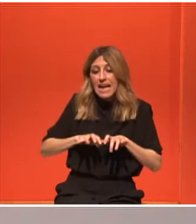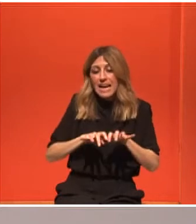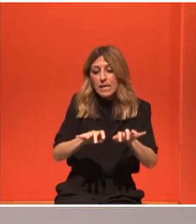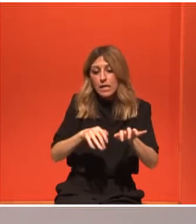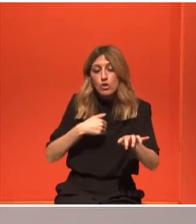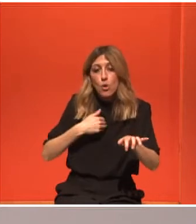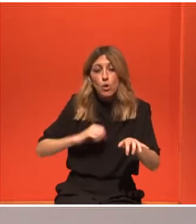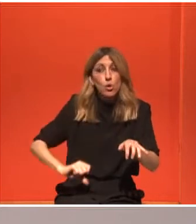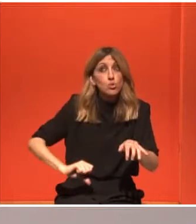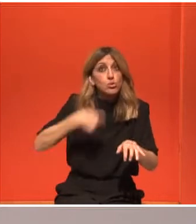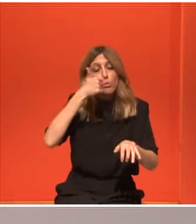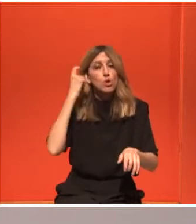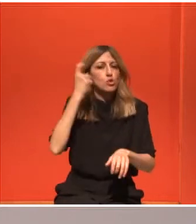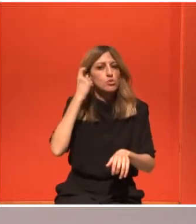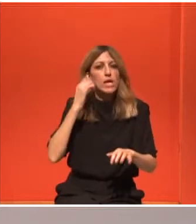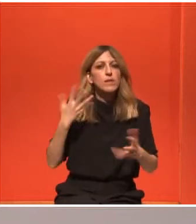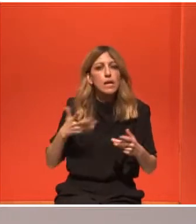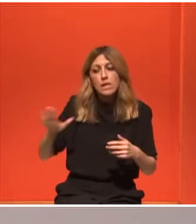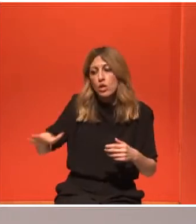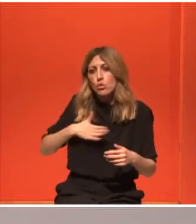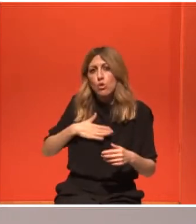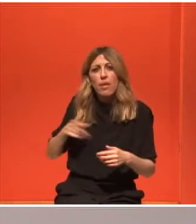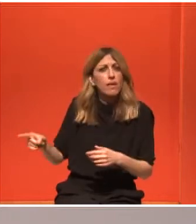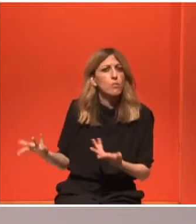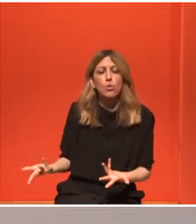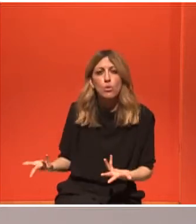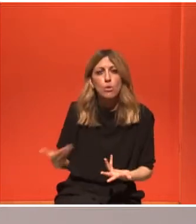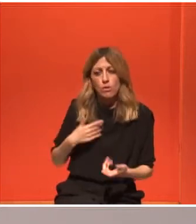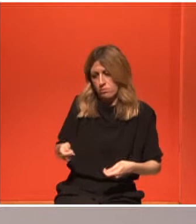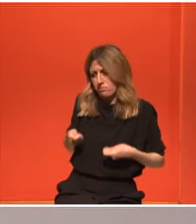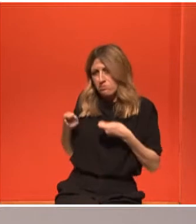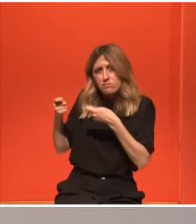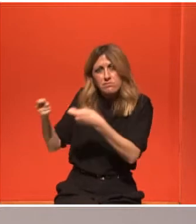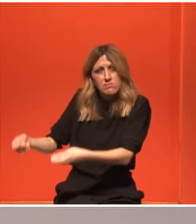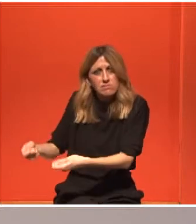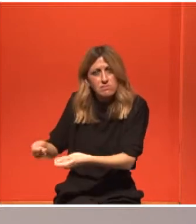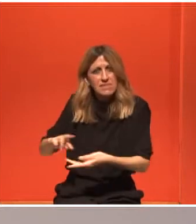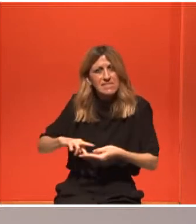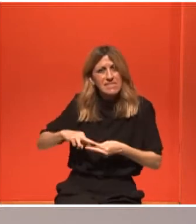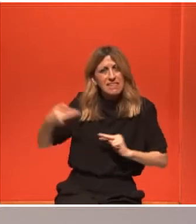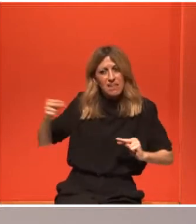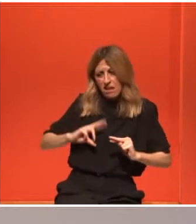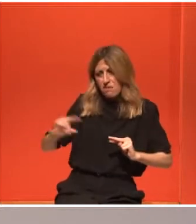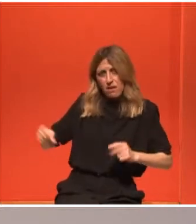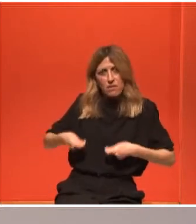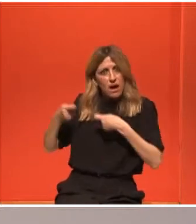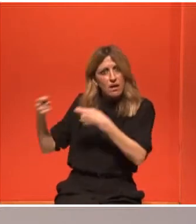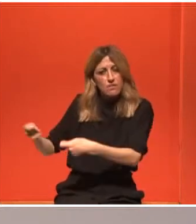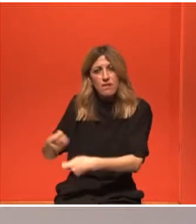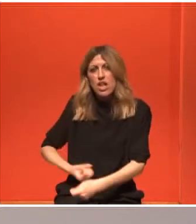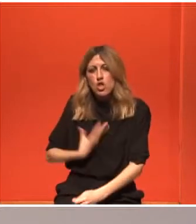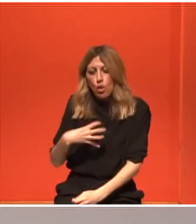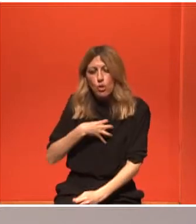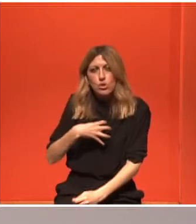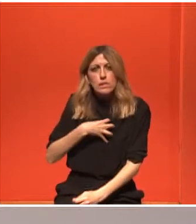το παιδί μου. Δηλαδή, αν αυτό μεταφέρεται, αν αυτό είναι γονιδιακό και νιώθεις και λίγο τύψεις, να σας το πω. Και όπως είπε και η ψυχολόγος εδώ, έχει